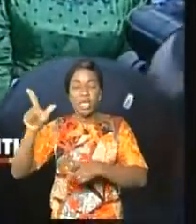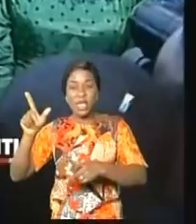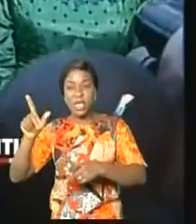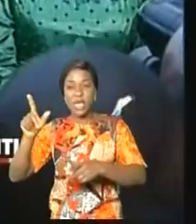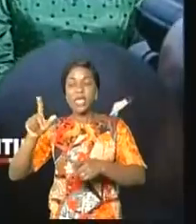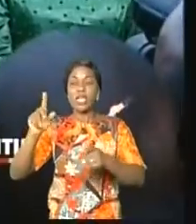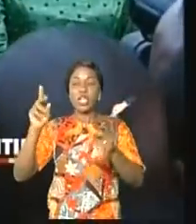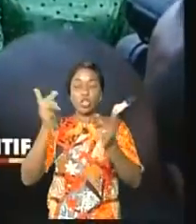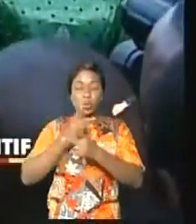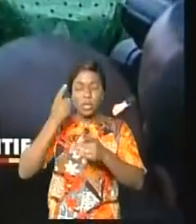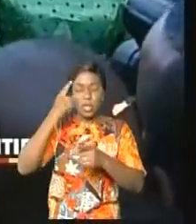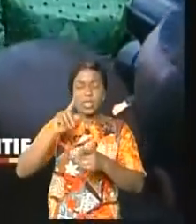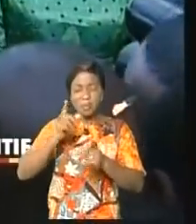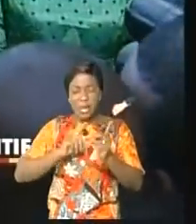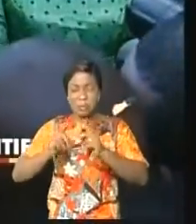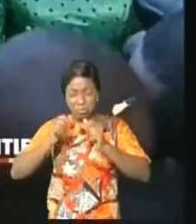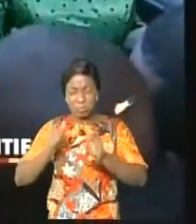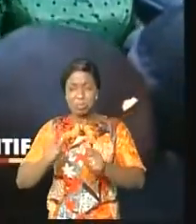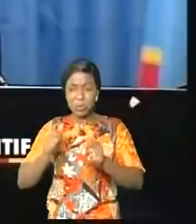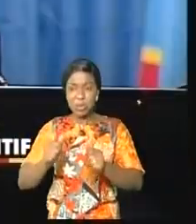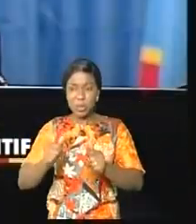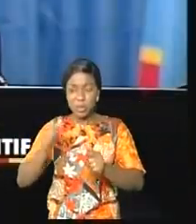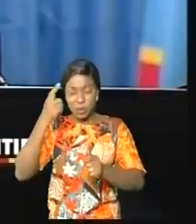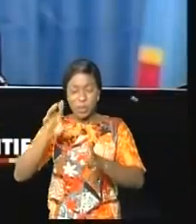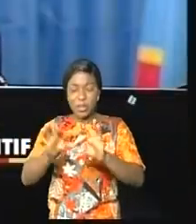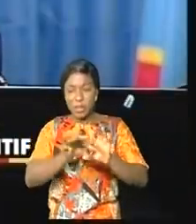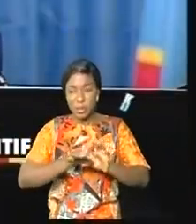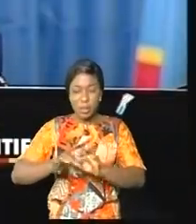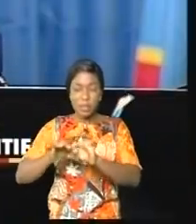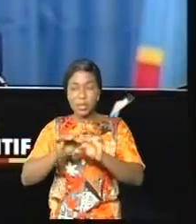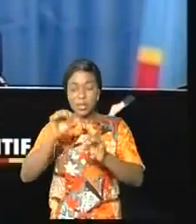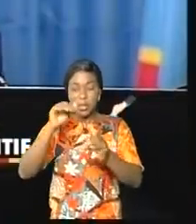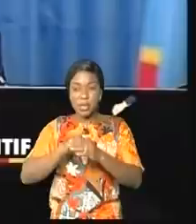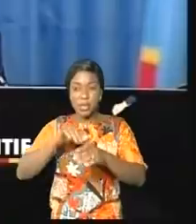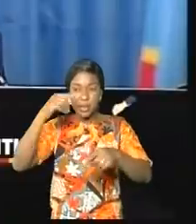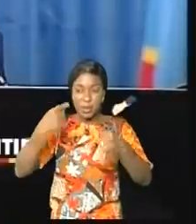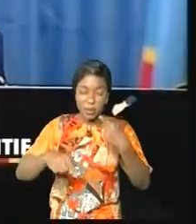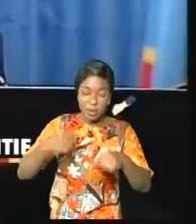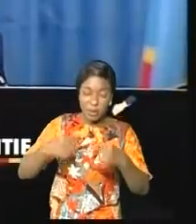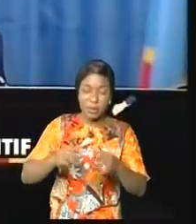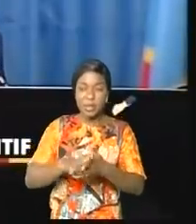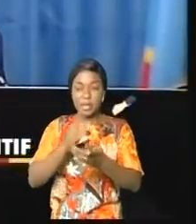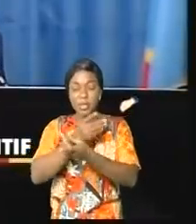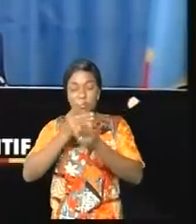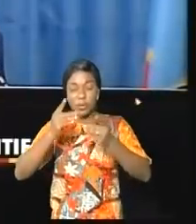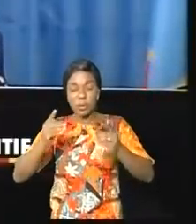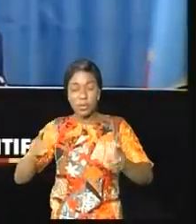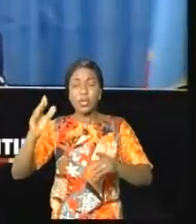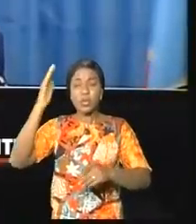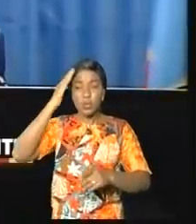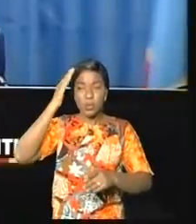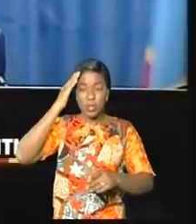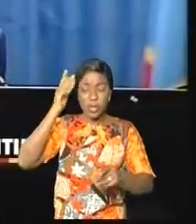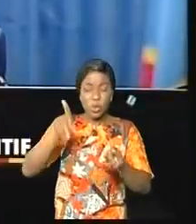majeur pour la consolidation des unités et la concorde dans les débats au temple de la démocratie. Connu comme